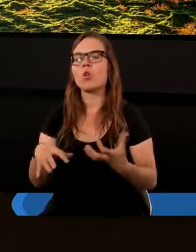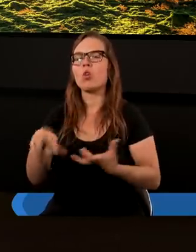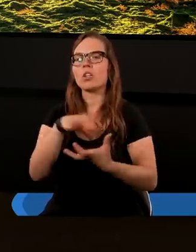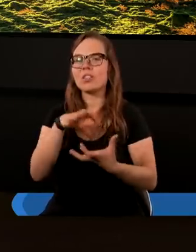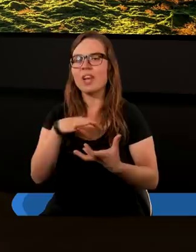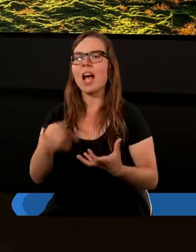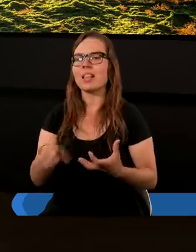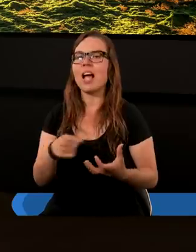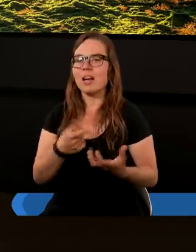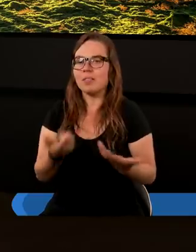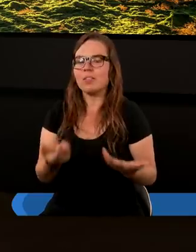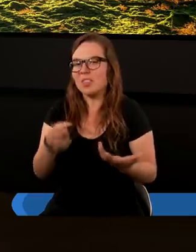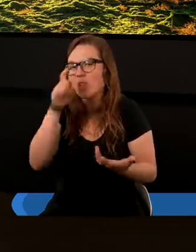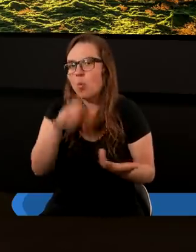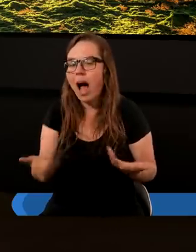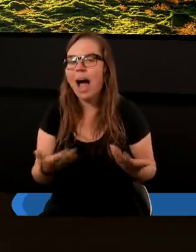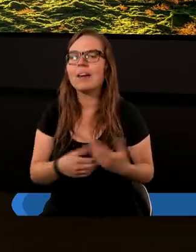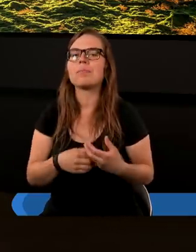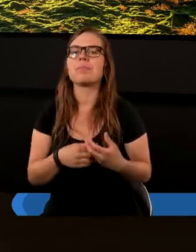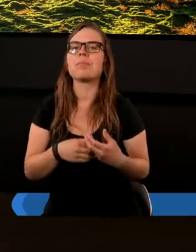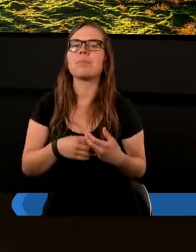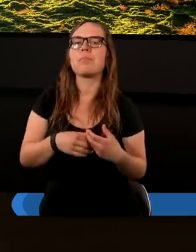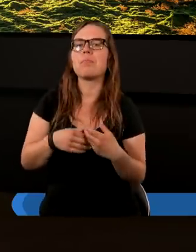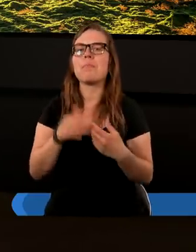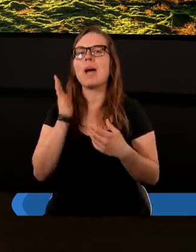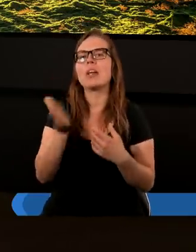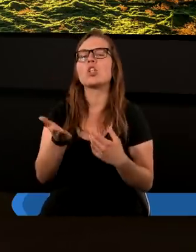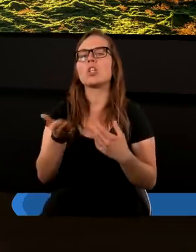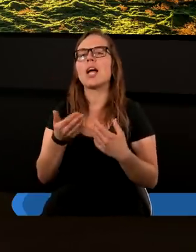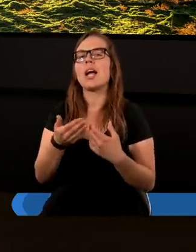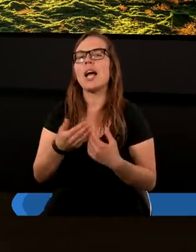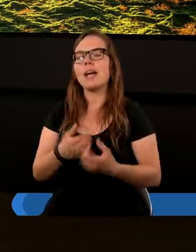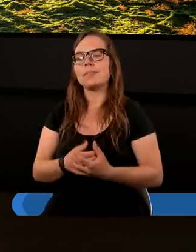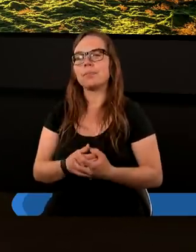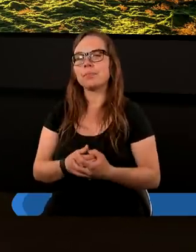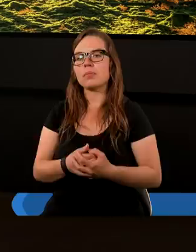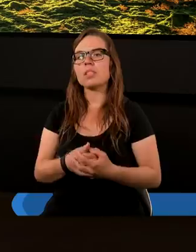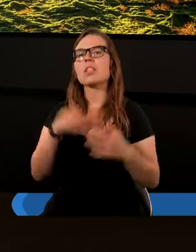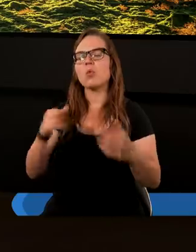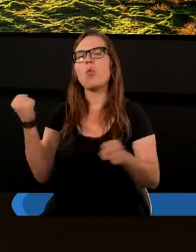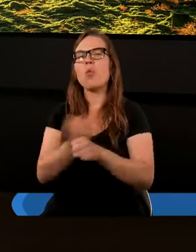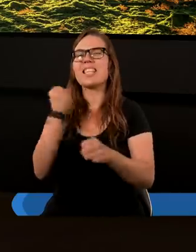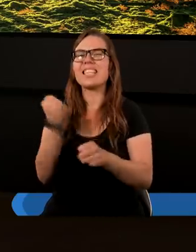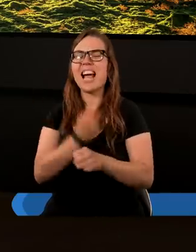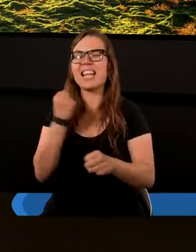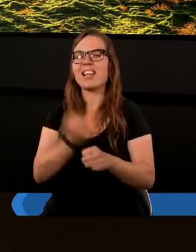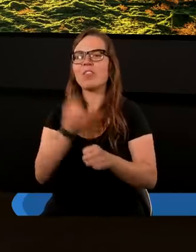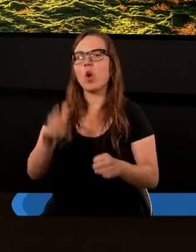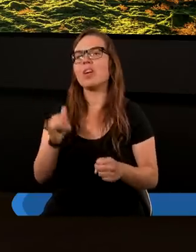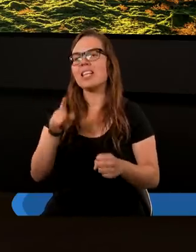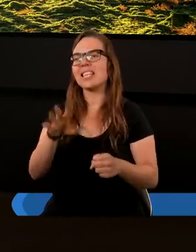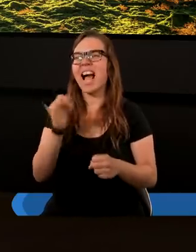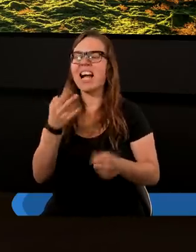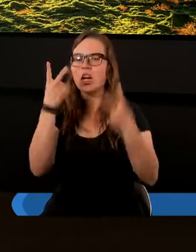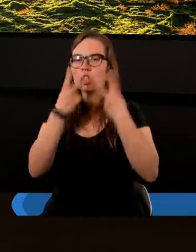zła będzie unicestwiony. I tak